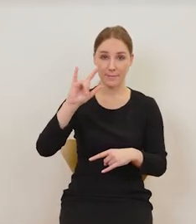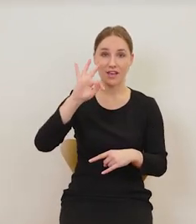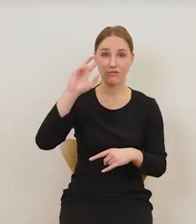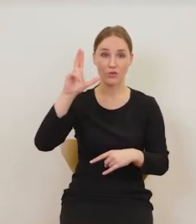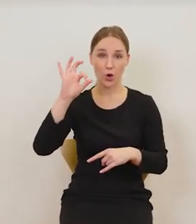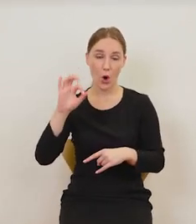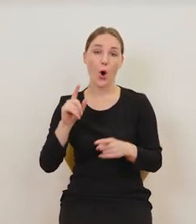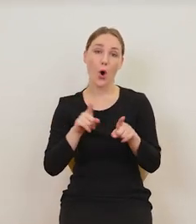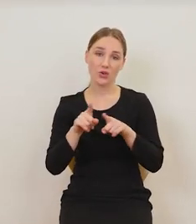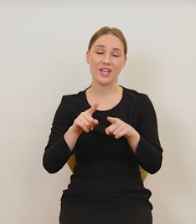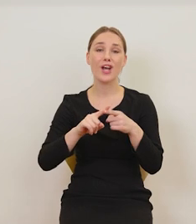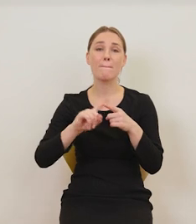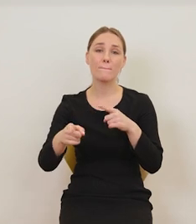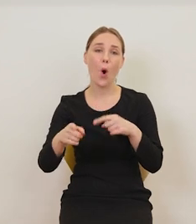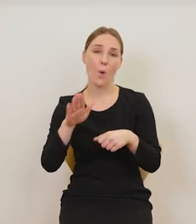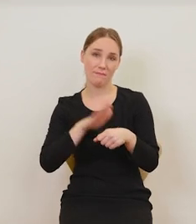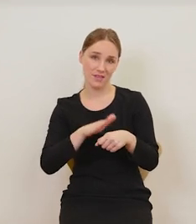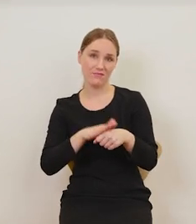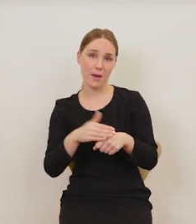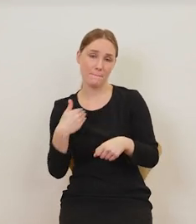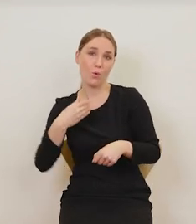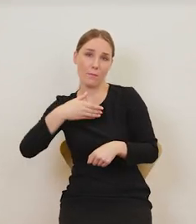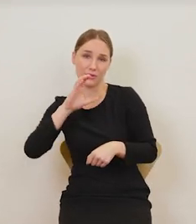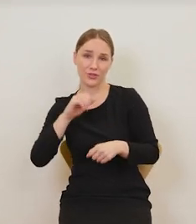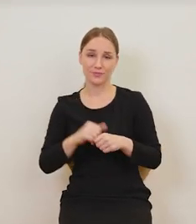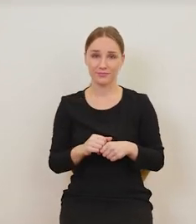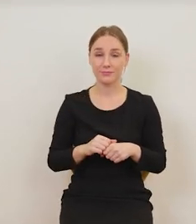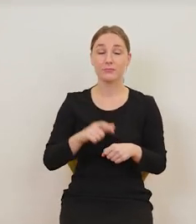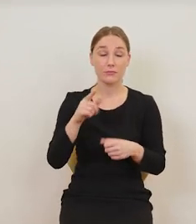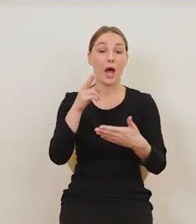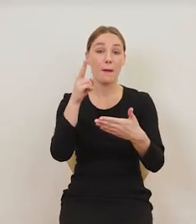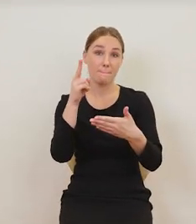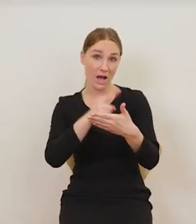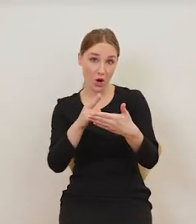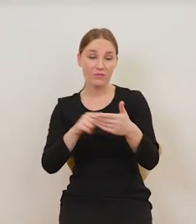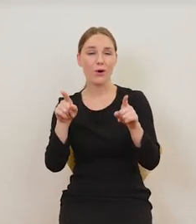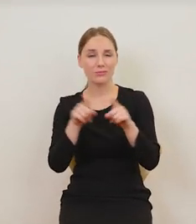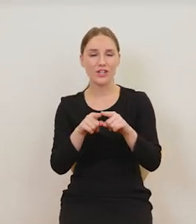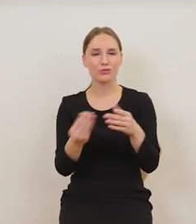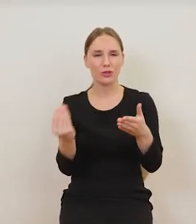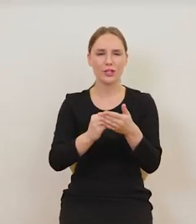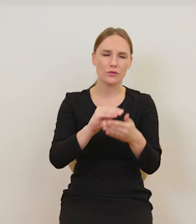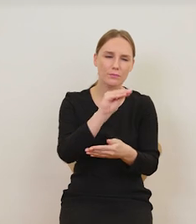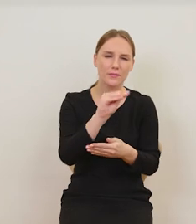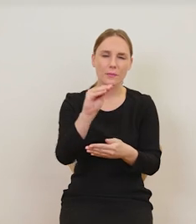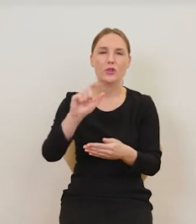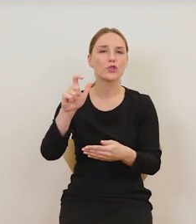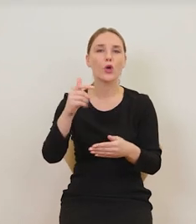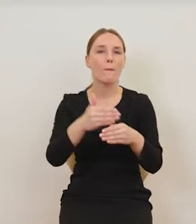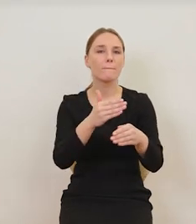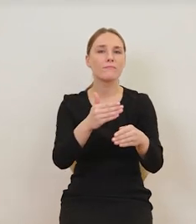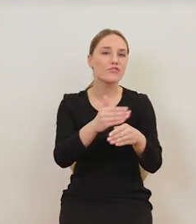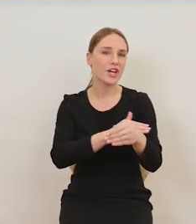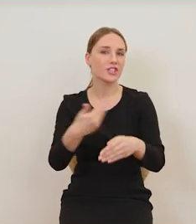po piwie. I on malował. To co malował, to również sygnował, po czym malował, pod